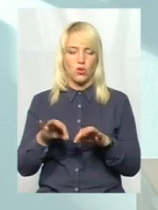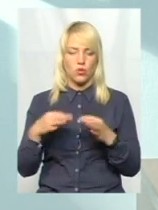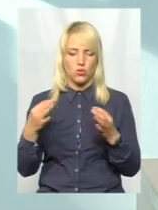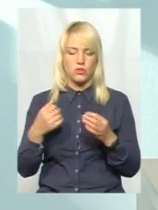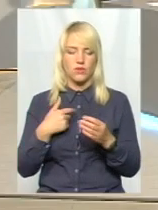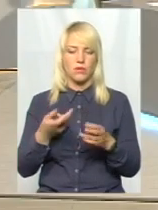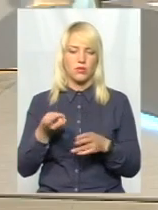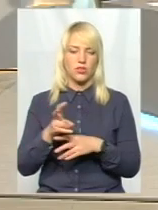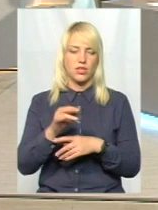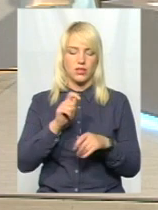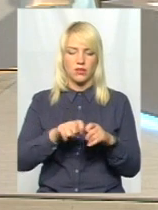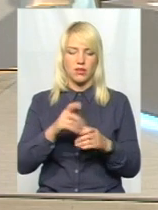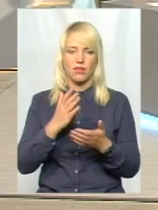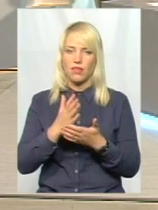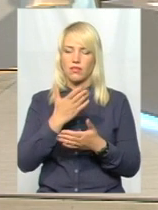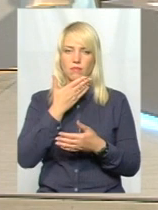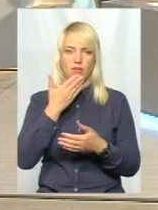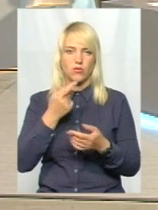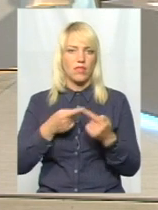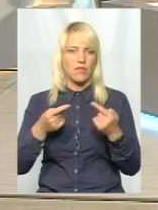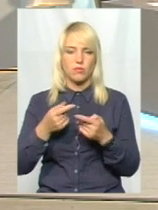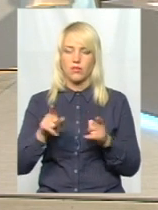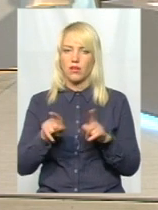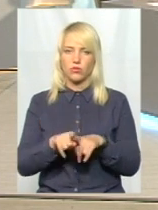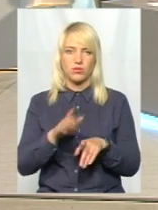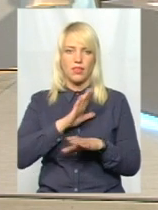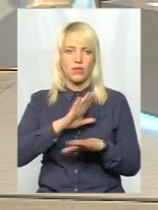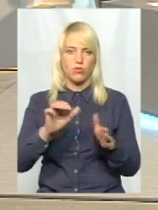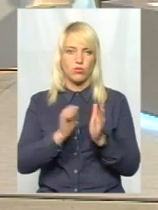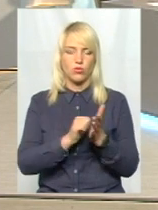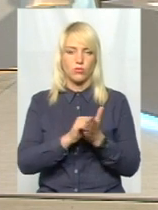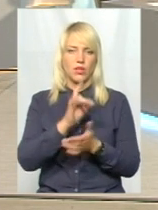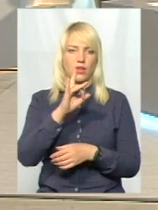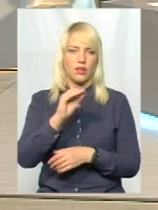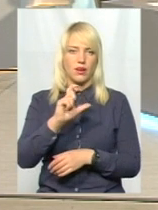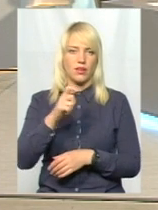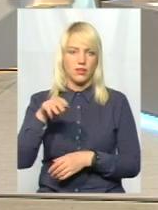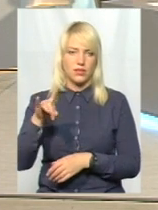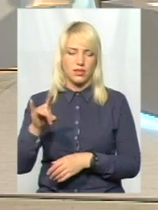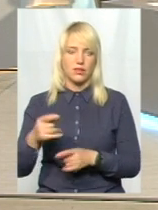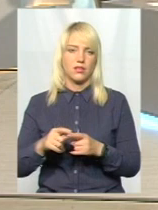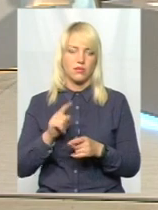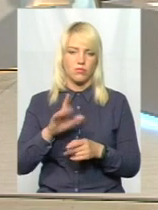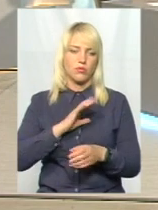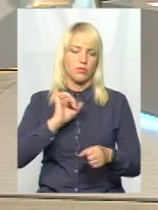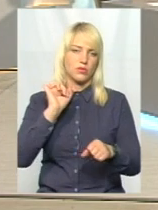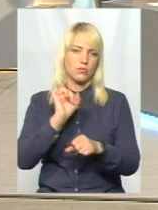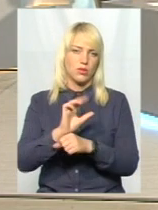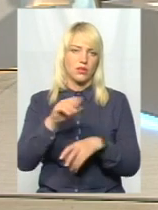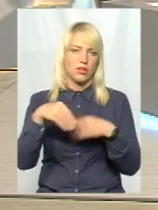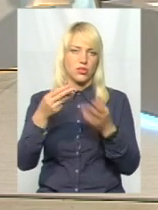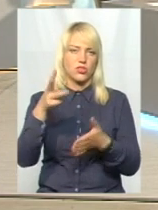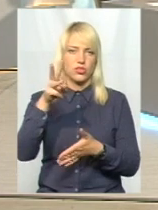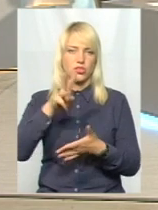невідповідностей, заклад був також незареєстрований і його призупинено роботу та накладено штрафні санкції в